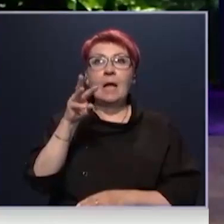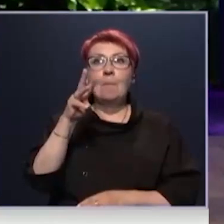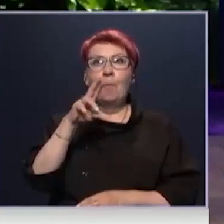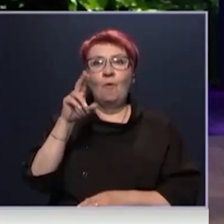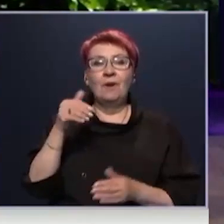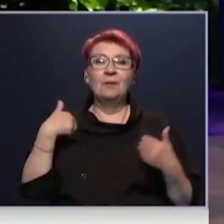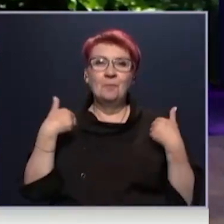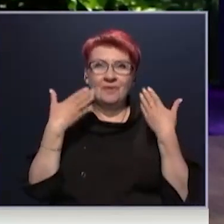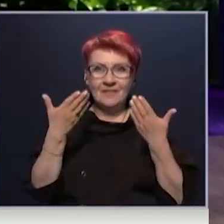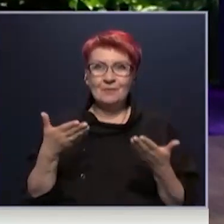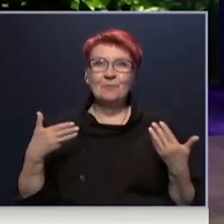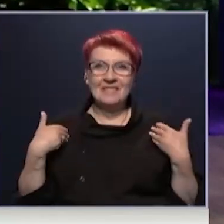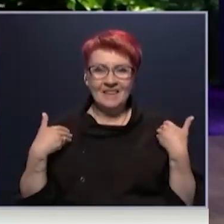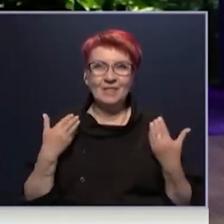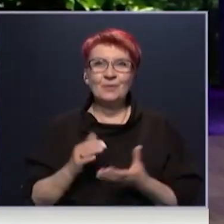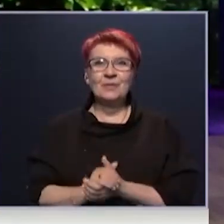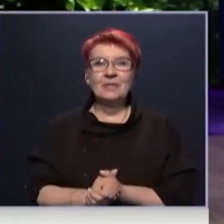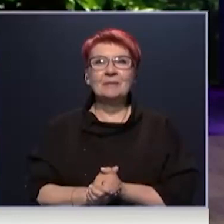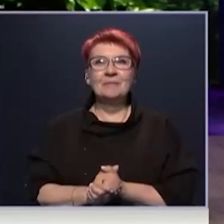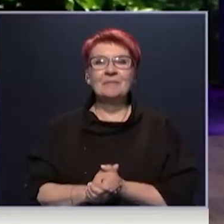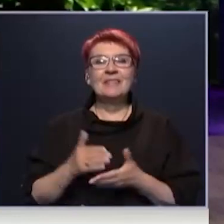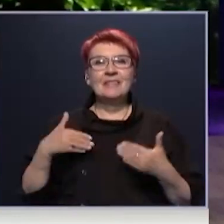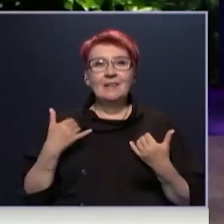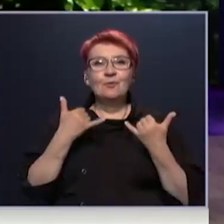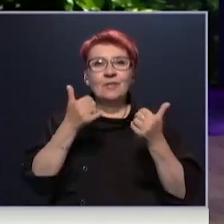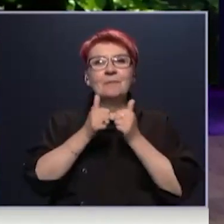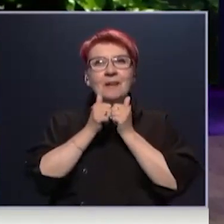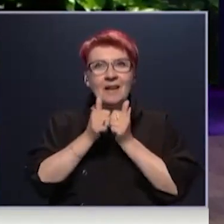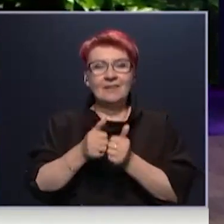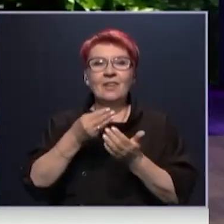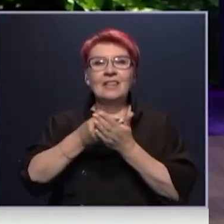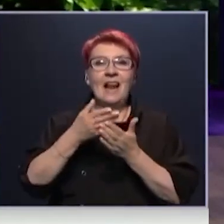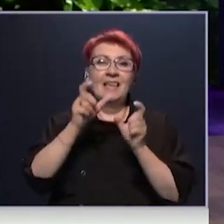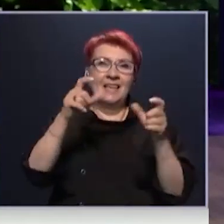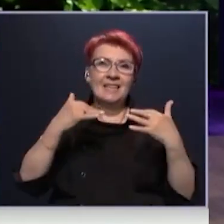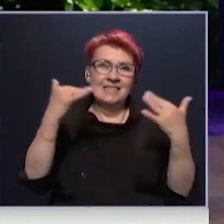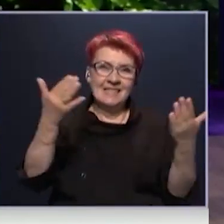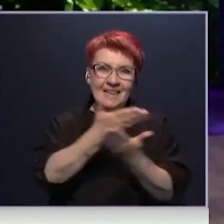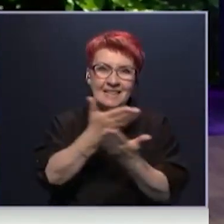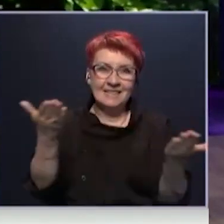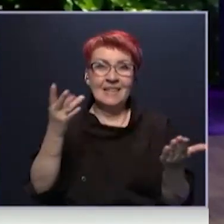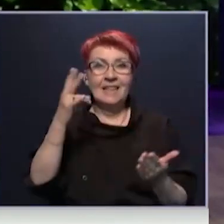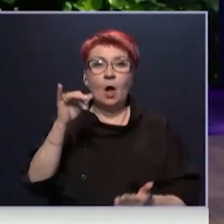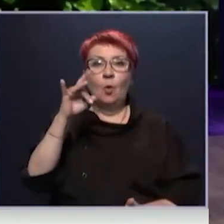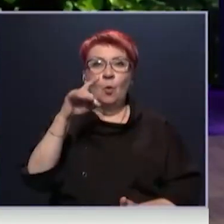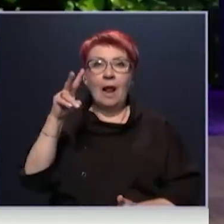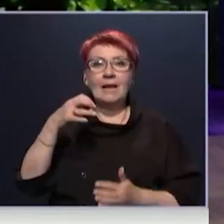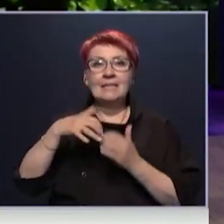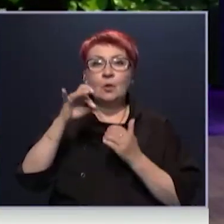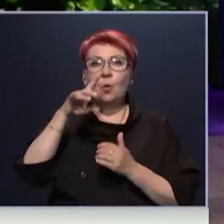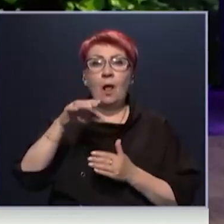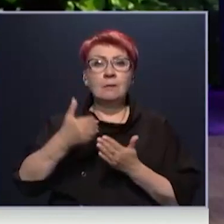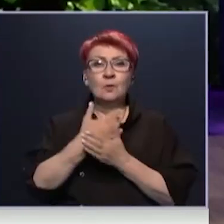вас приветствуем, здравствуйте. Здравствуйте, уважаемые коллеги, здравствуйте, дорогие зрители. На Урале, на Среднем Урале снова